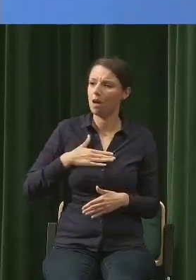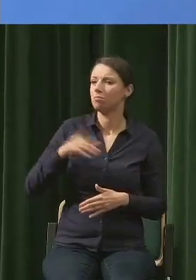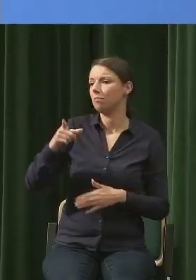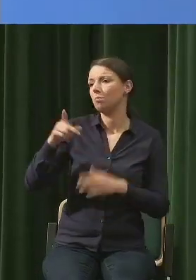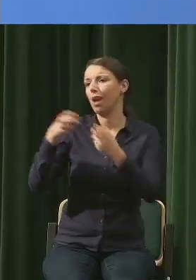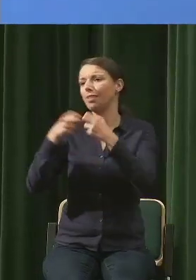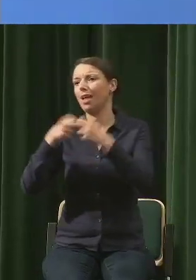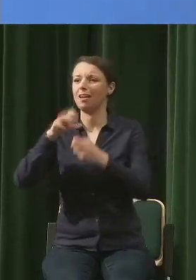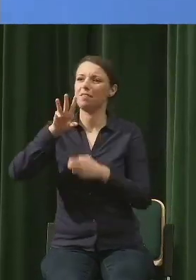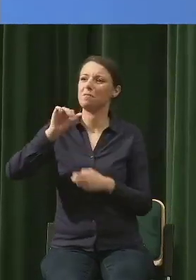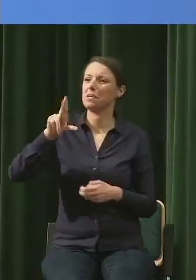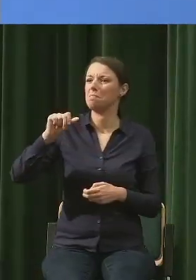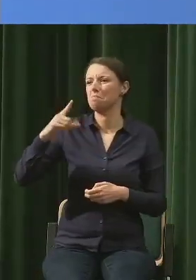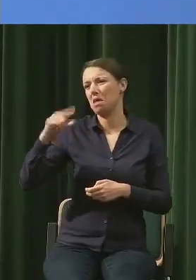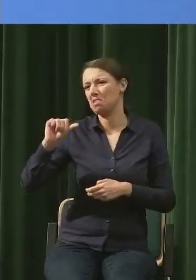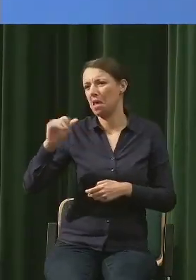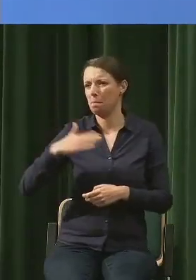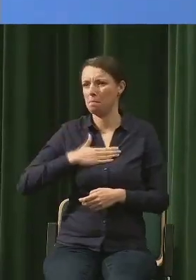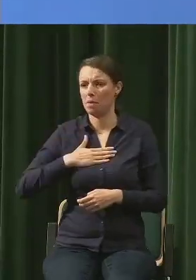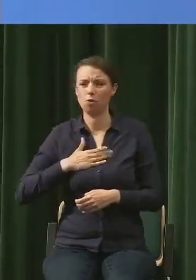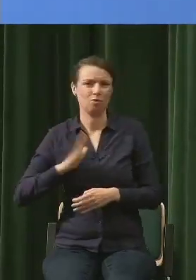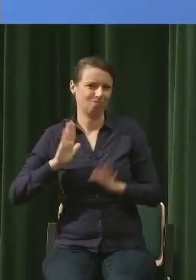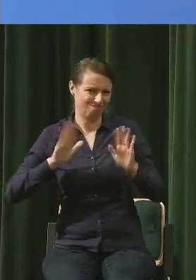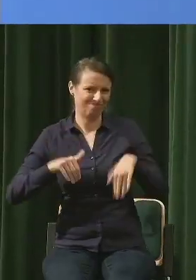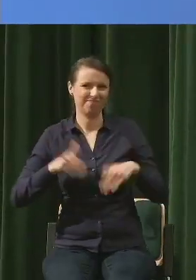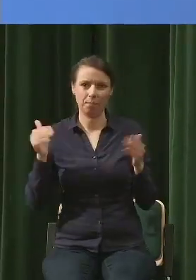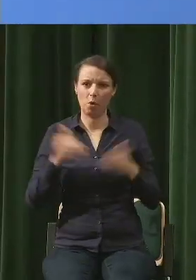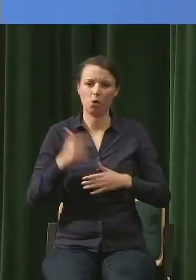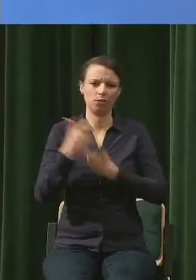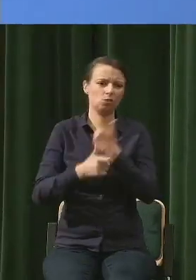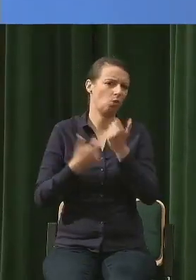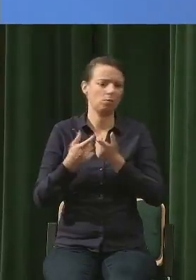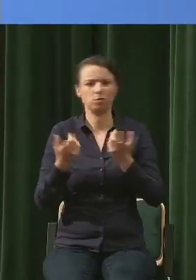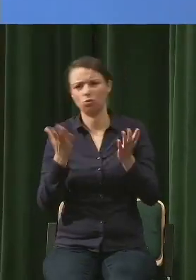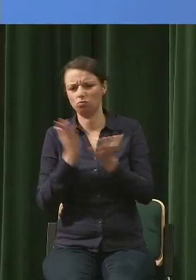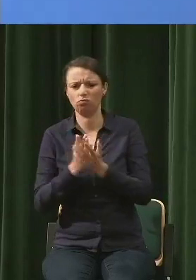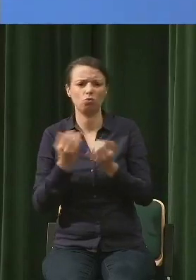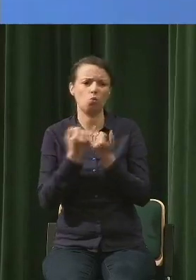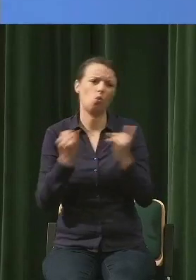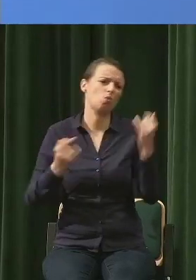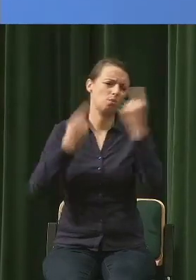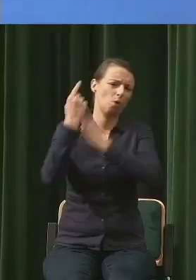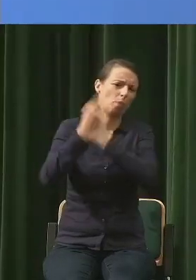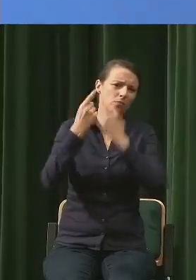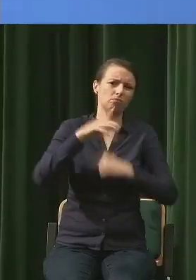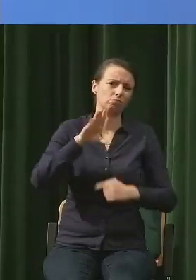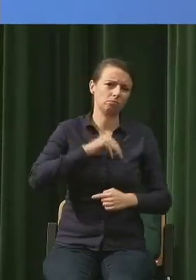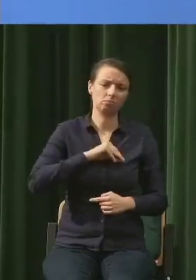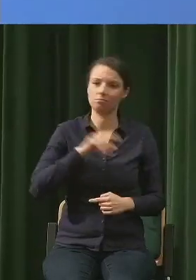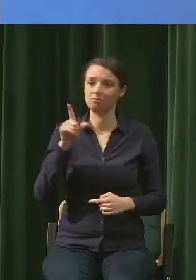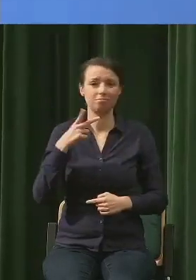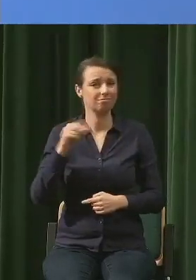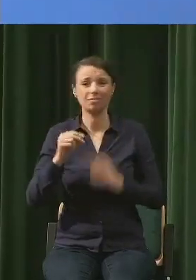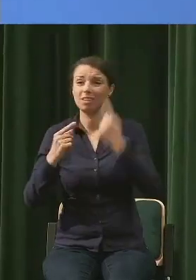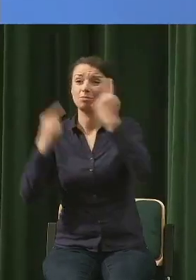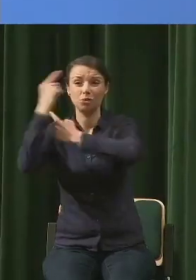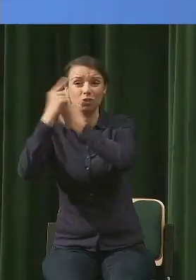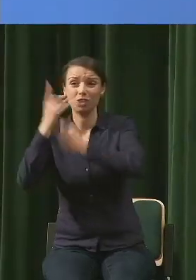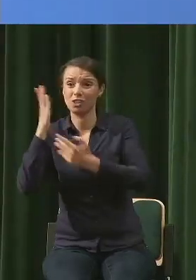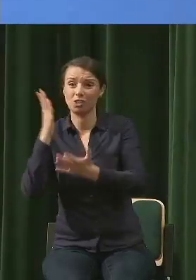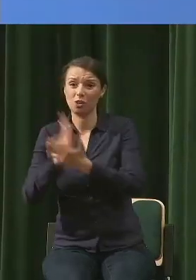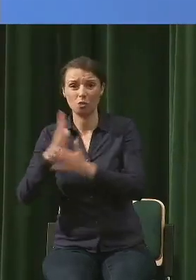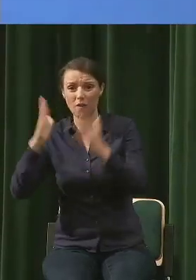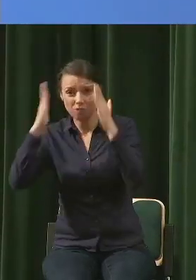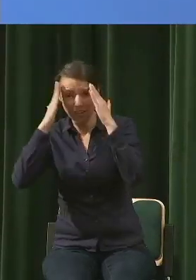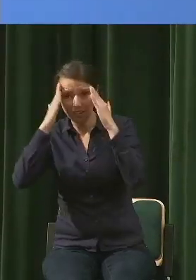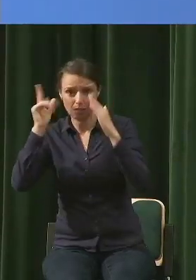refleksję. Refleksję zbuduje człowiek tylko z wiedzy. Musi być materia dla